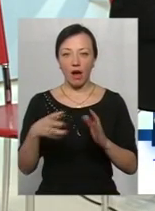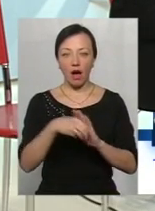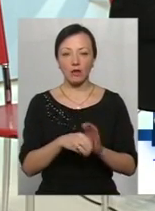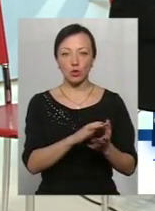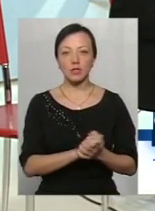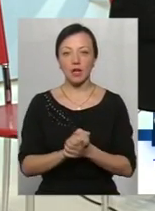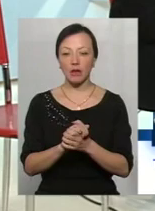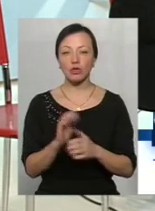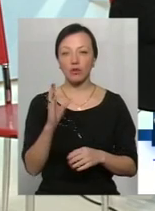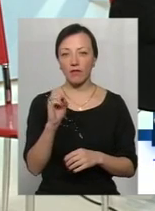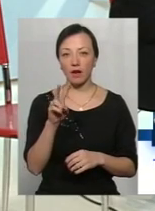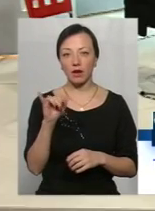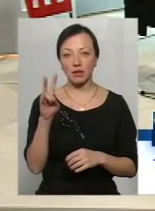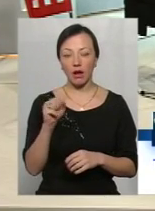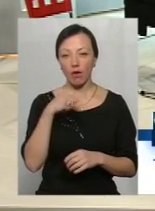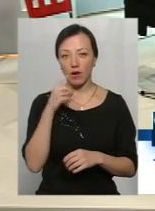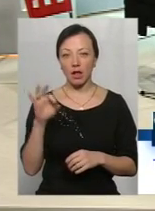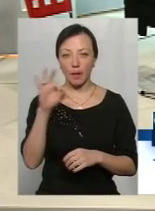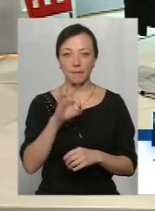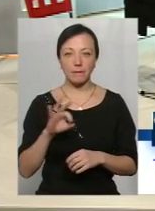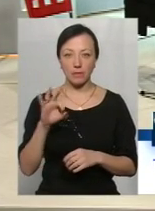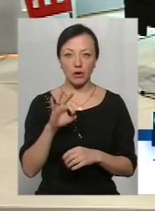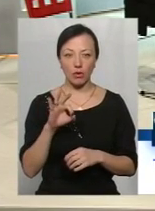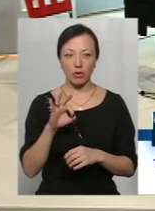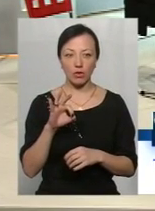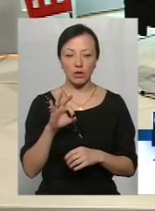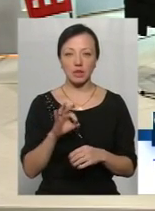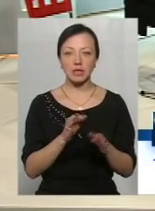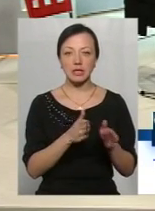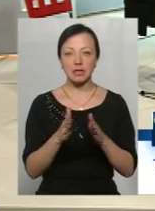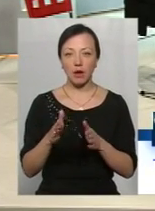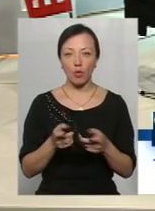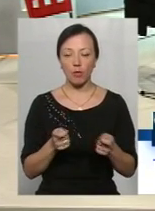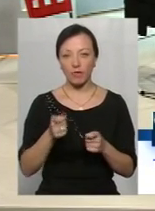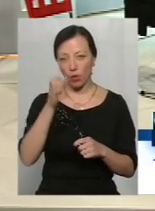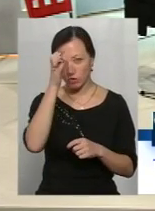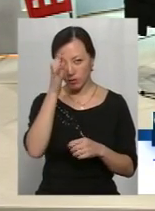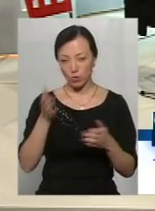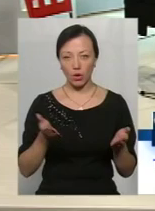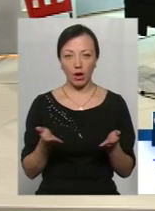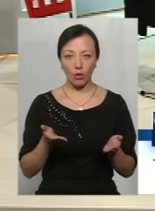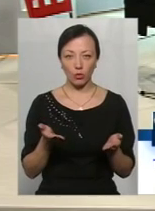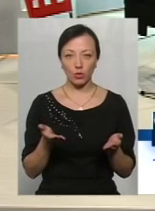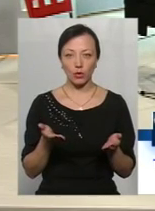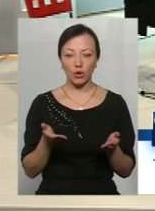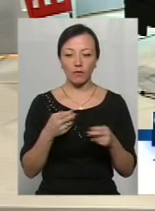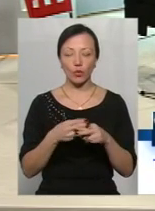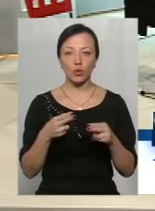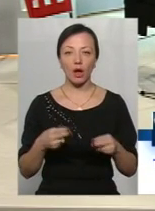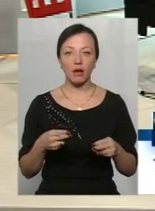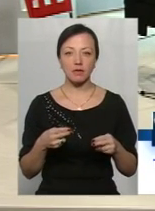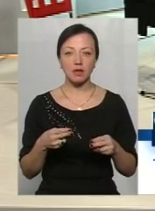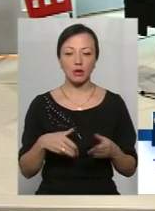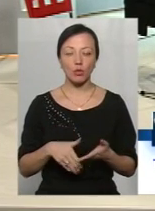І от те, що паня Веліна говорила про схему управління освітою, яку в Дунаєвцях